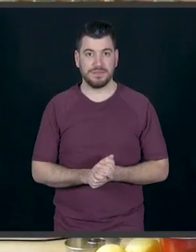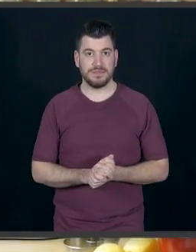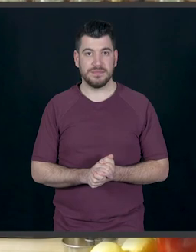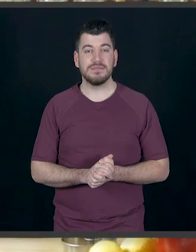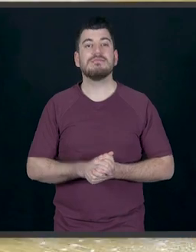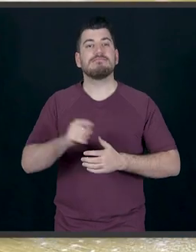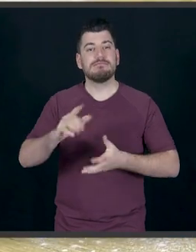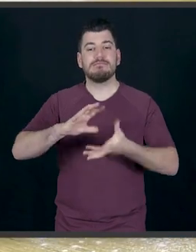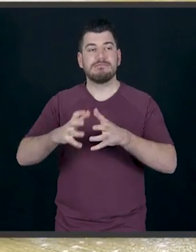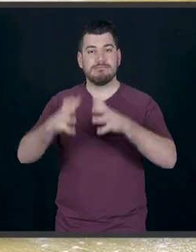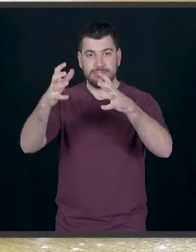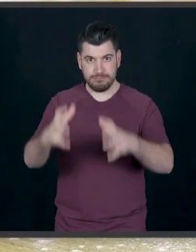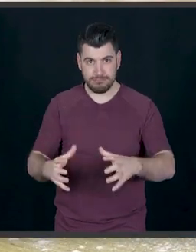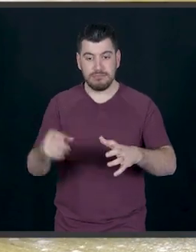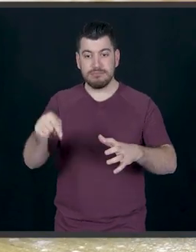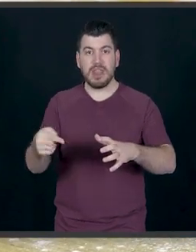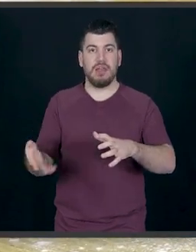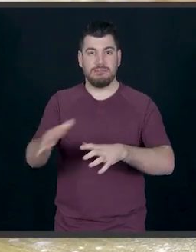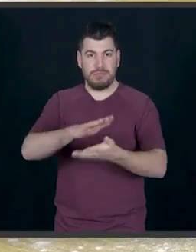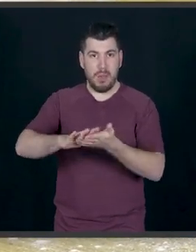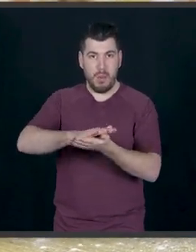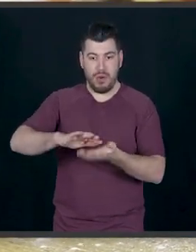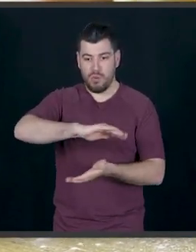και βάζω το ζυμαράκι μου. Θα ρίξω και λίγο από πάνω.